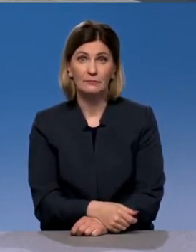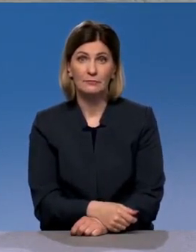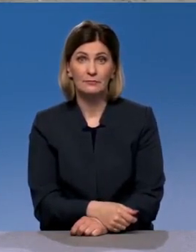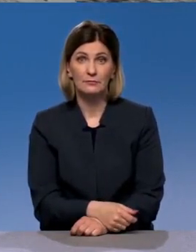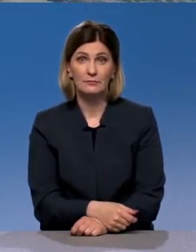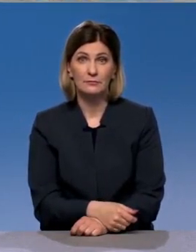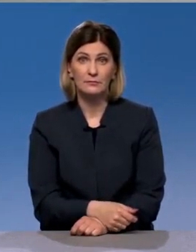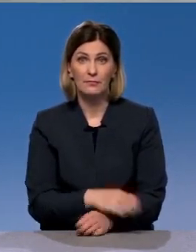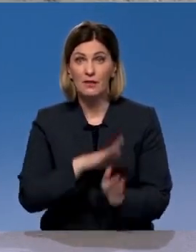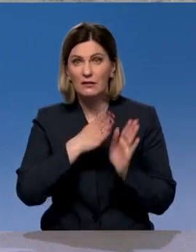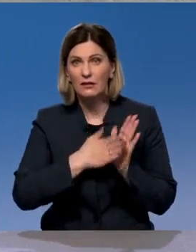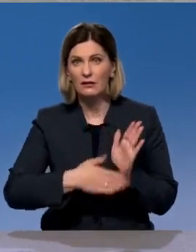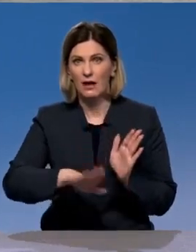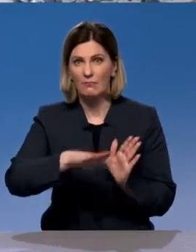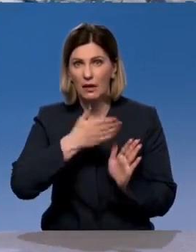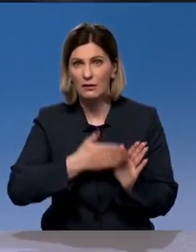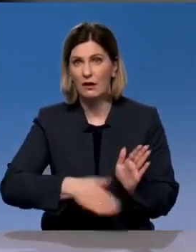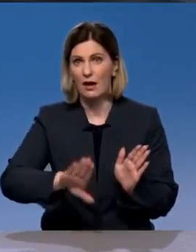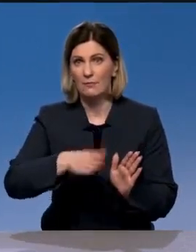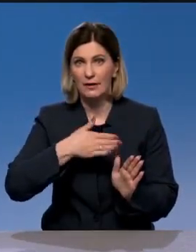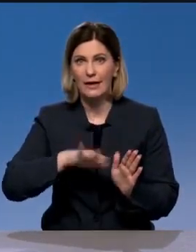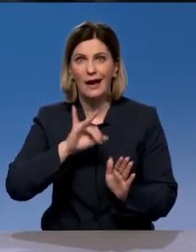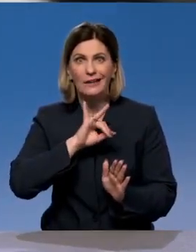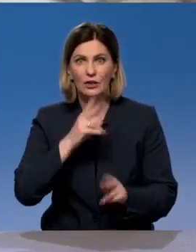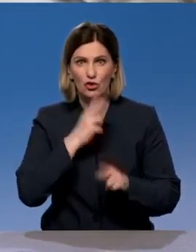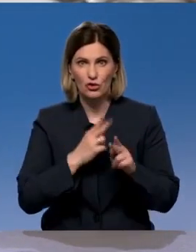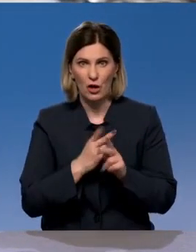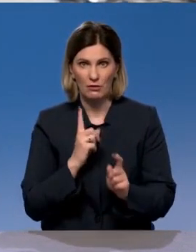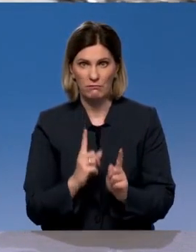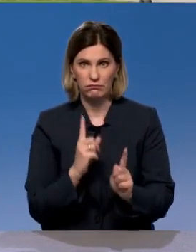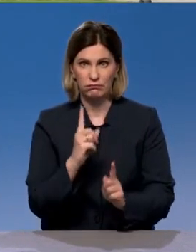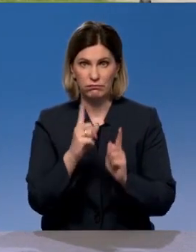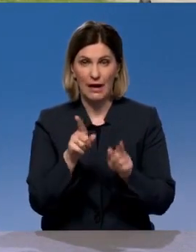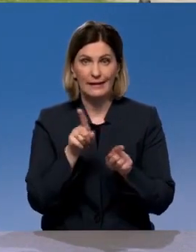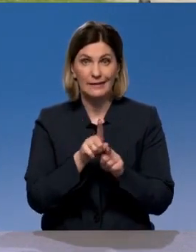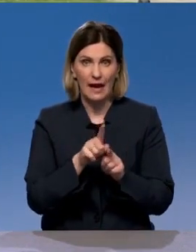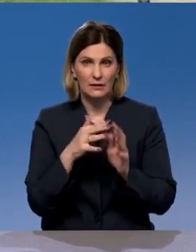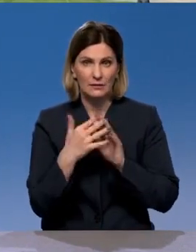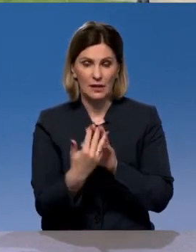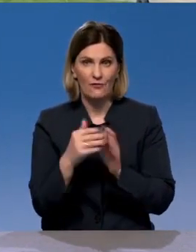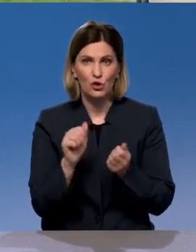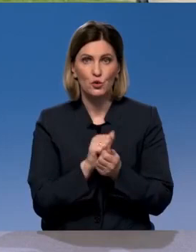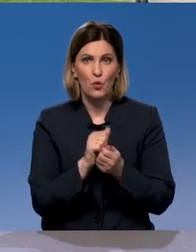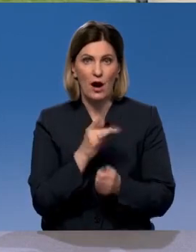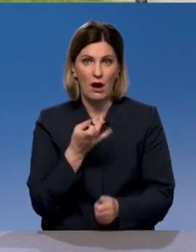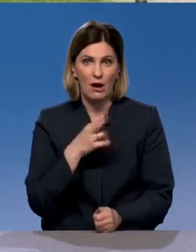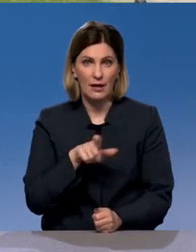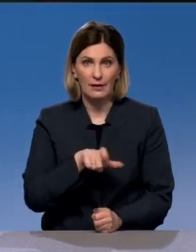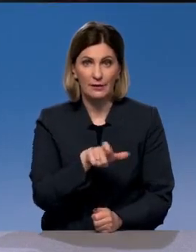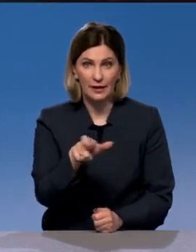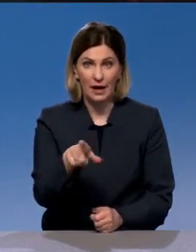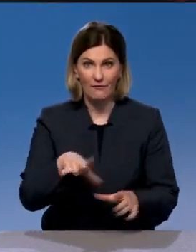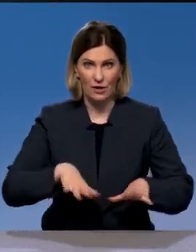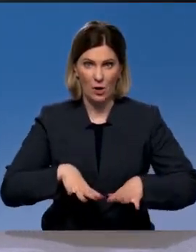Яма на яме и торчащая арматура. Так выглядит поселок Сухая река. Один из самых популярных в Казани выездов на